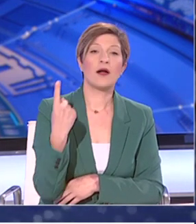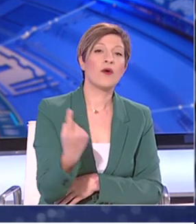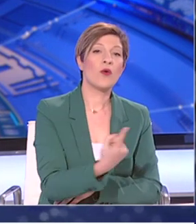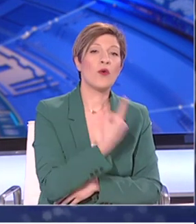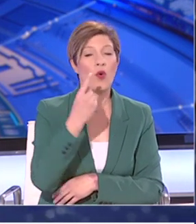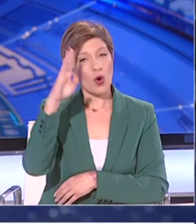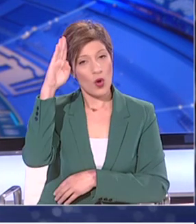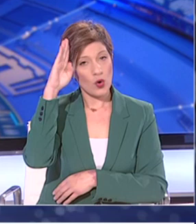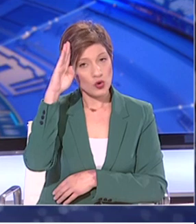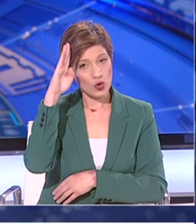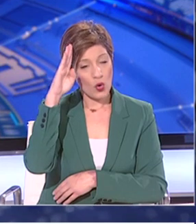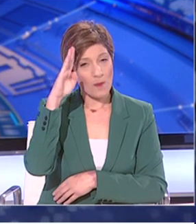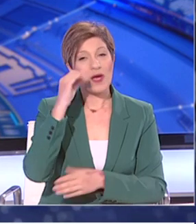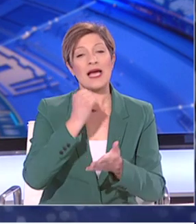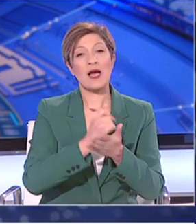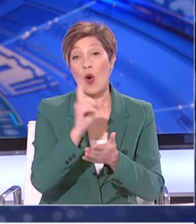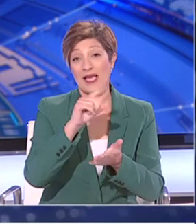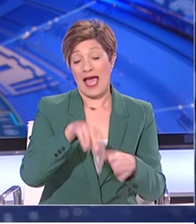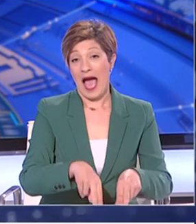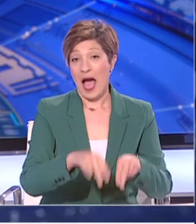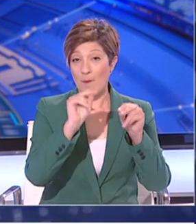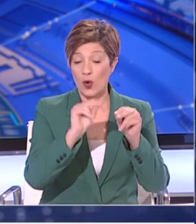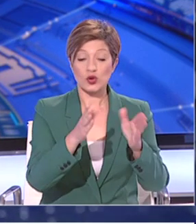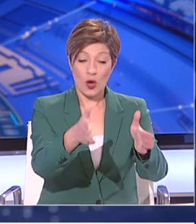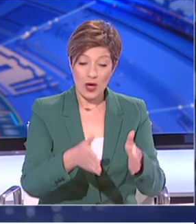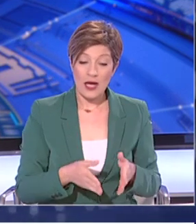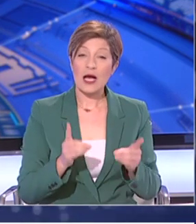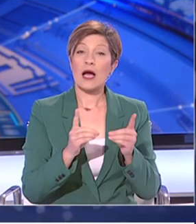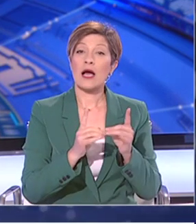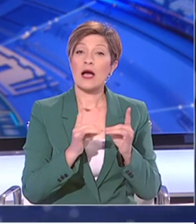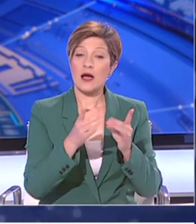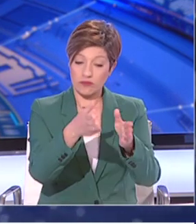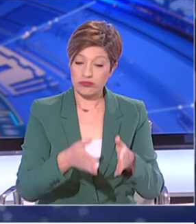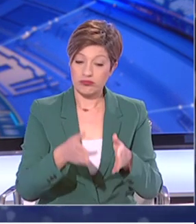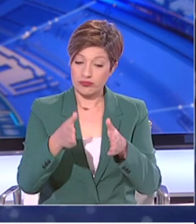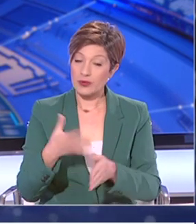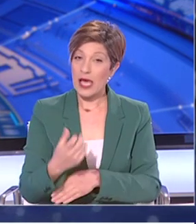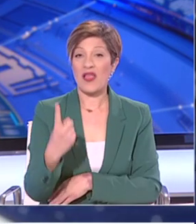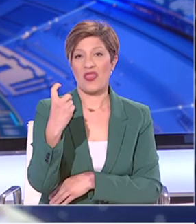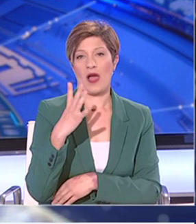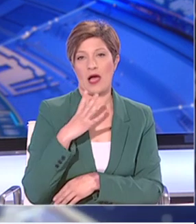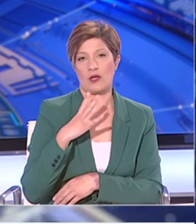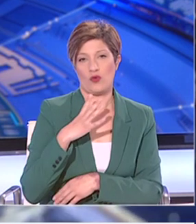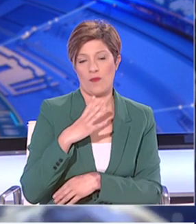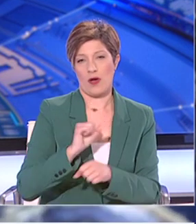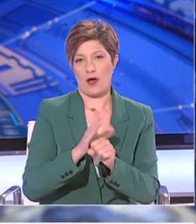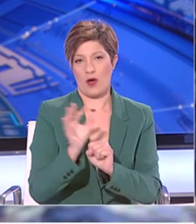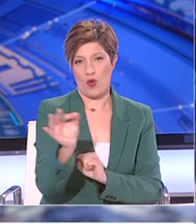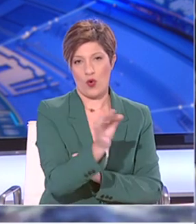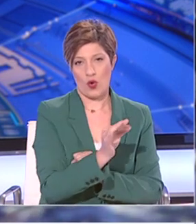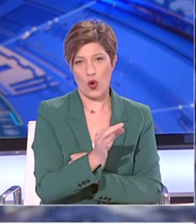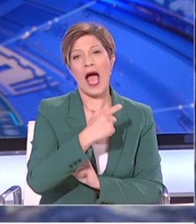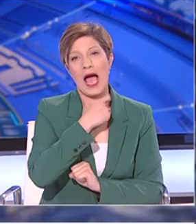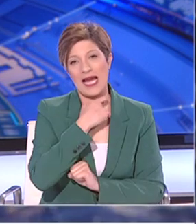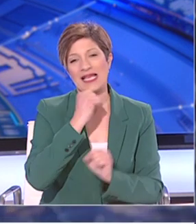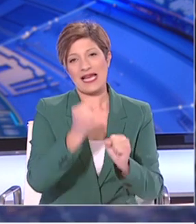υπόλοιπα νοσηλευτήρια πλην του Νοσοκομείου Αναφοράς, σε θάλαμο νοσηλεύονται 10 επιβεβαιωμένα κρούσματα. Σήμερα,